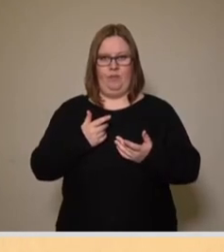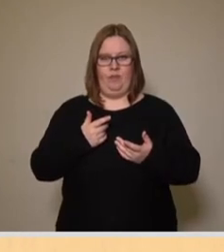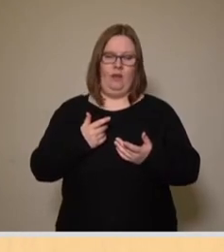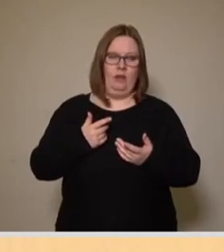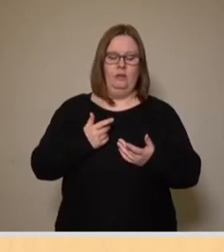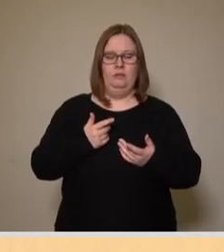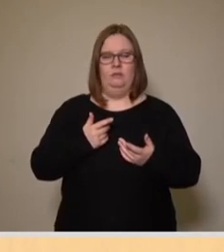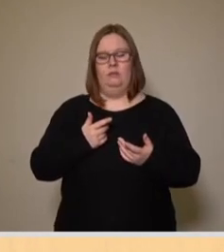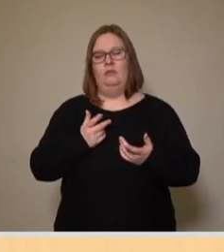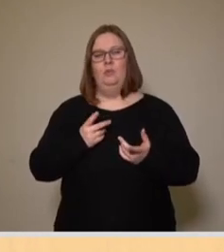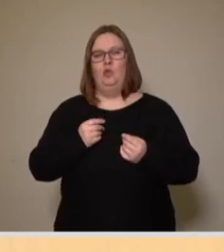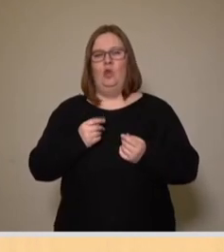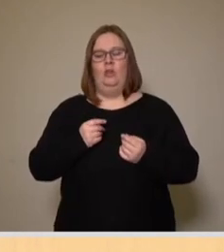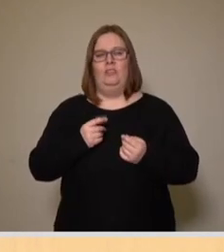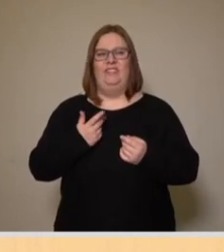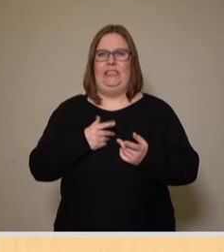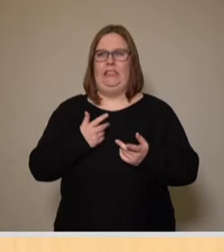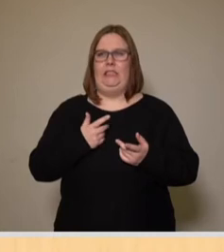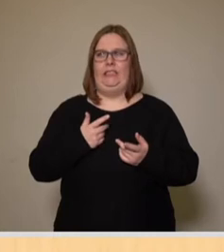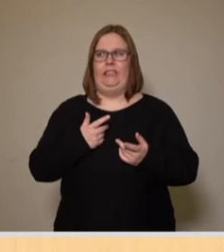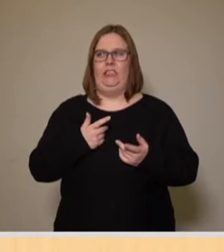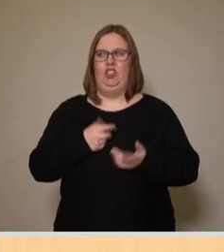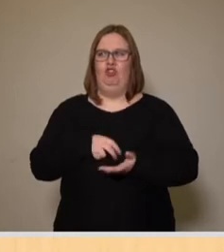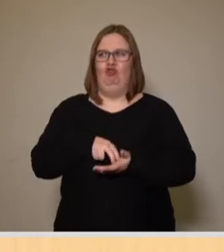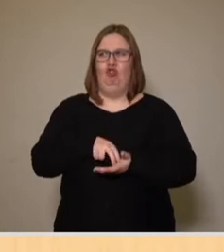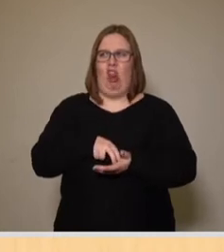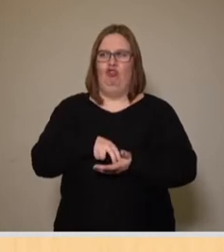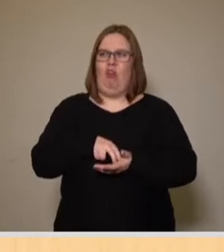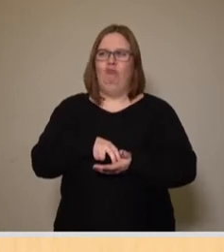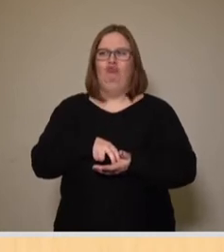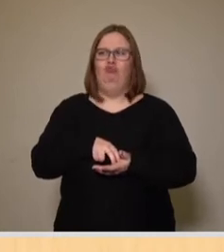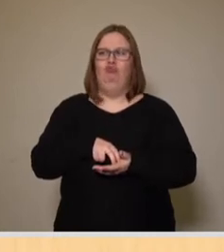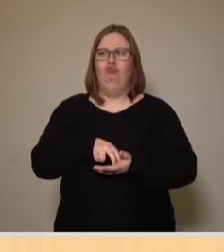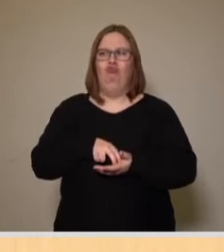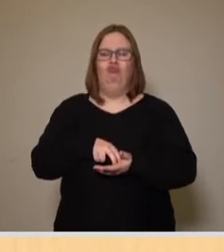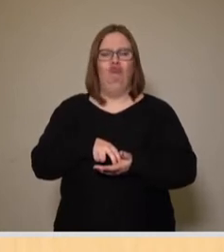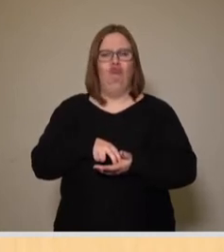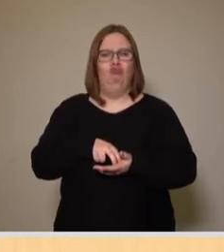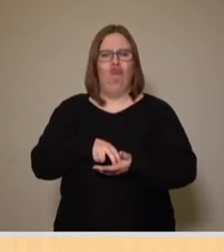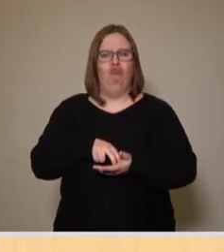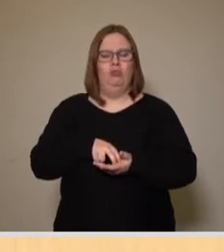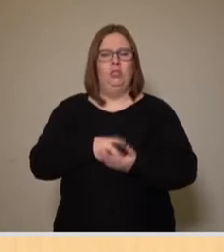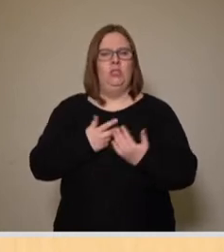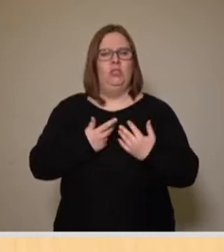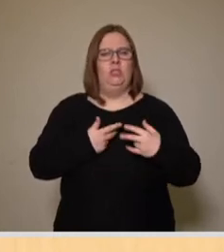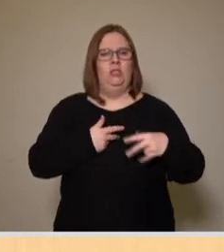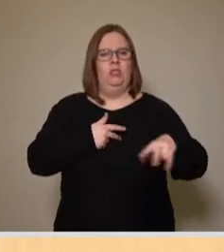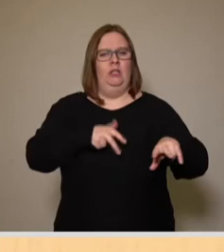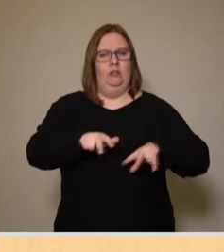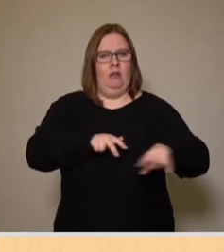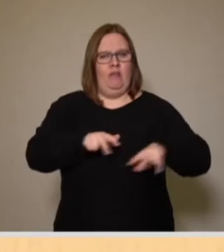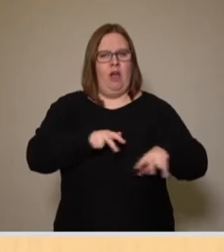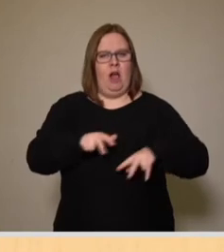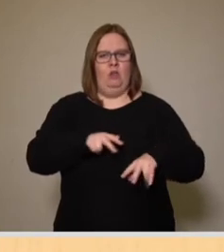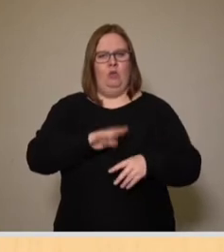nicht von dem Stillstand sprechen kann. Die Verwaltung hat Zusammenarbeit mit der